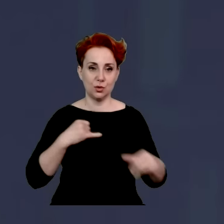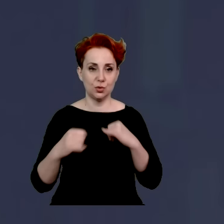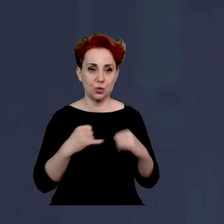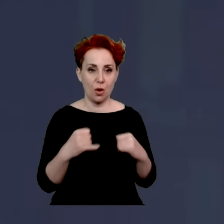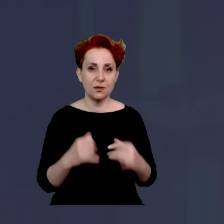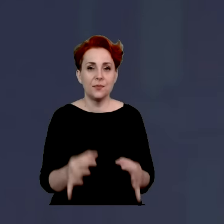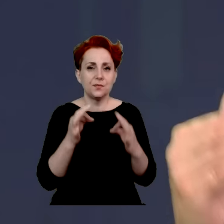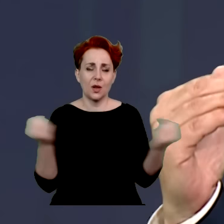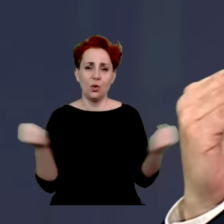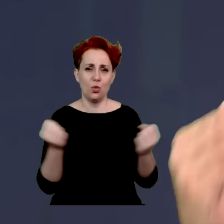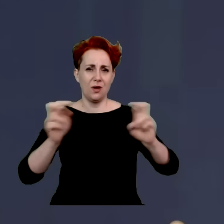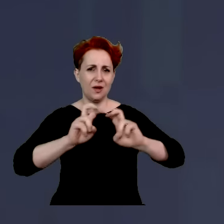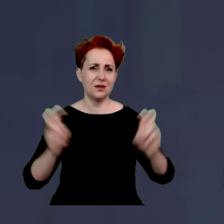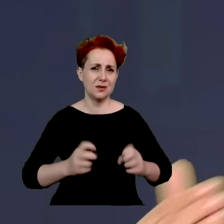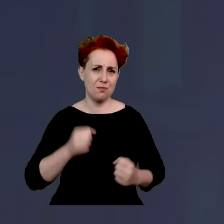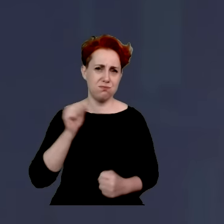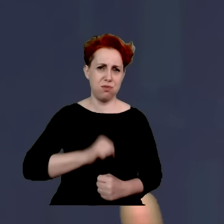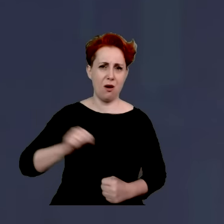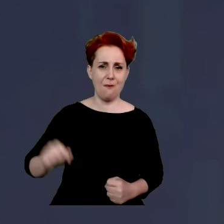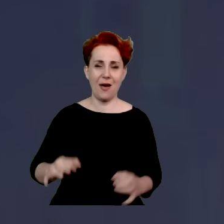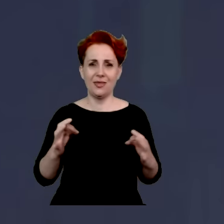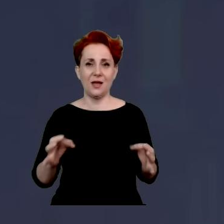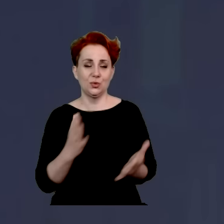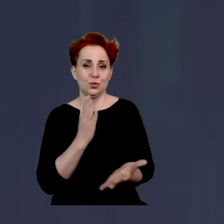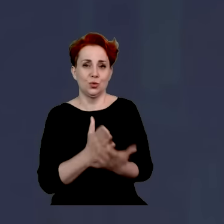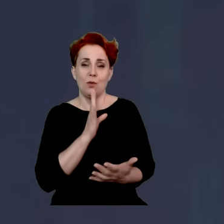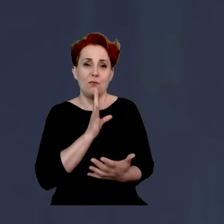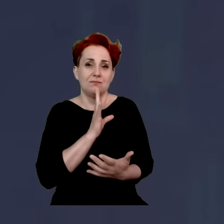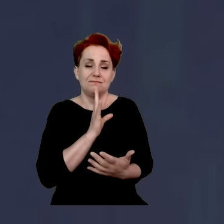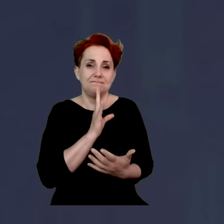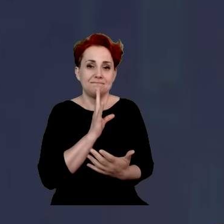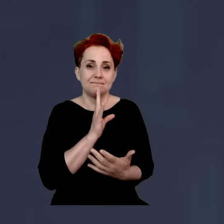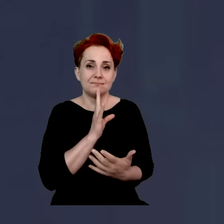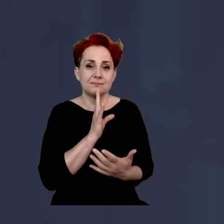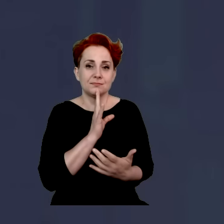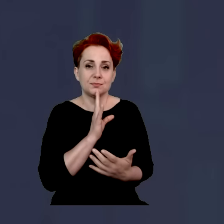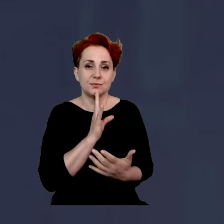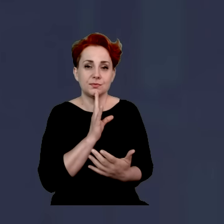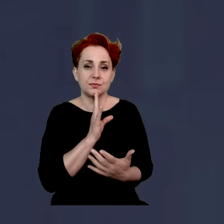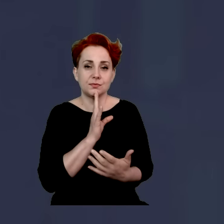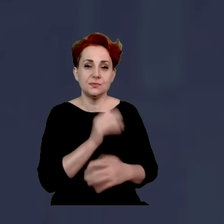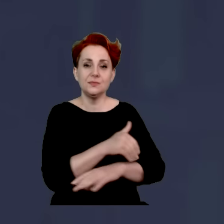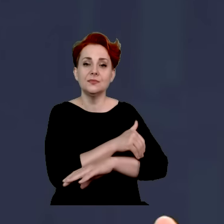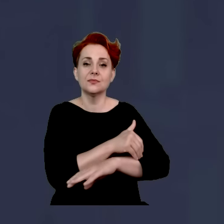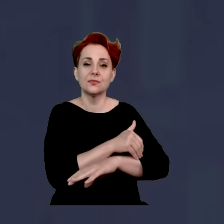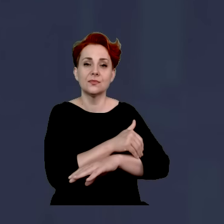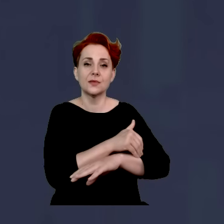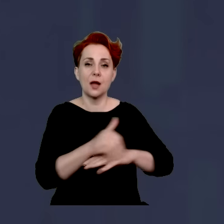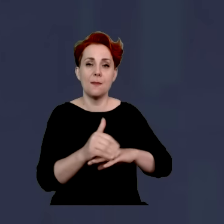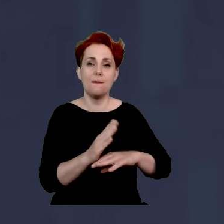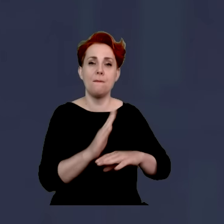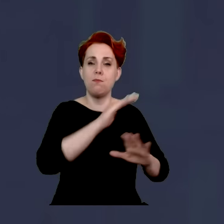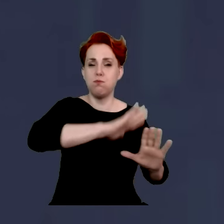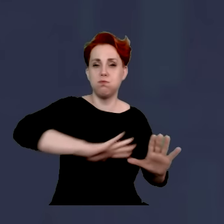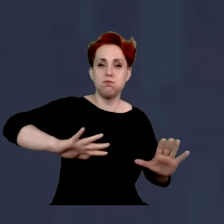gorącego kryzysu, w dobie klęski bez mała żywiołowej, która ma miejsce na naszej południowej rubieży na